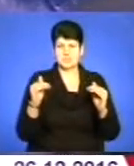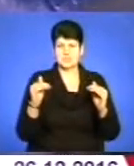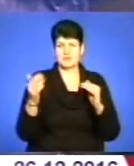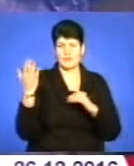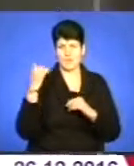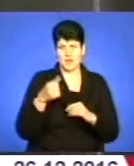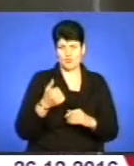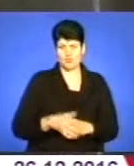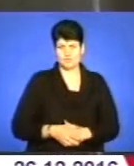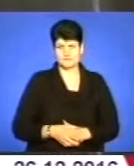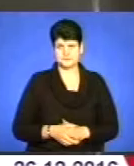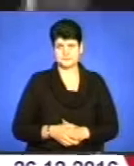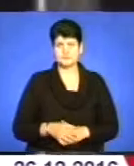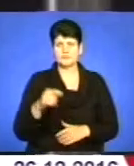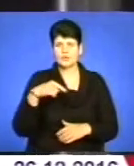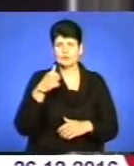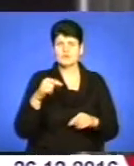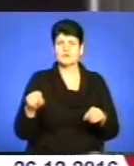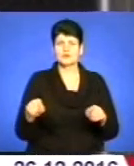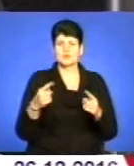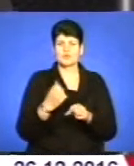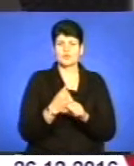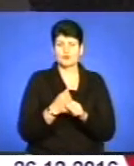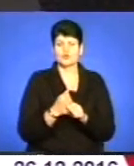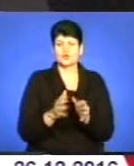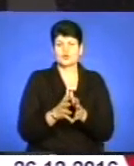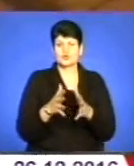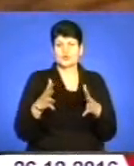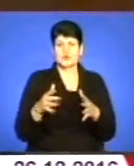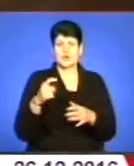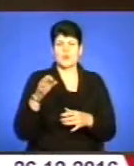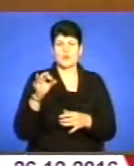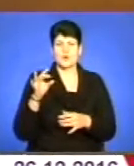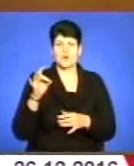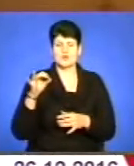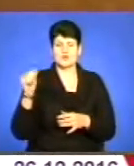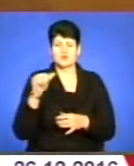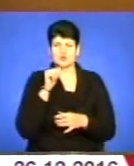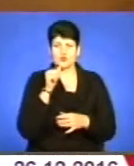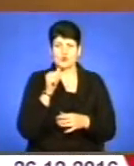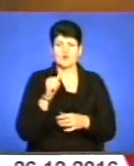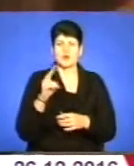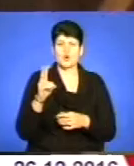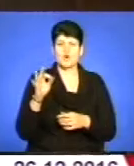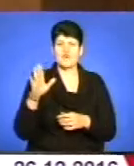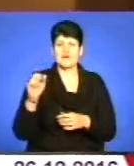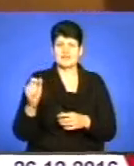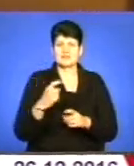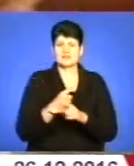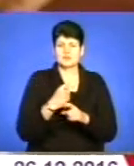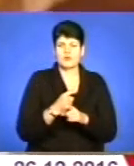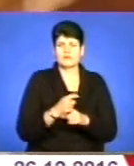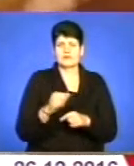попереднього року. Цьогоріч відновили свою роботу та розширили потужності Хоростківський цукровий, Ковалівський спиртовий та Теребовлянський